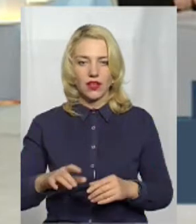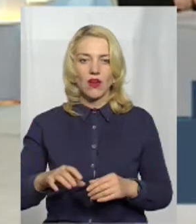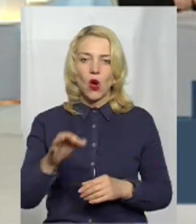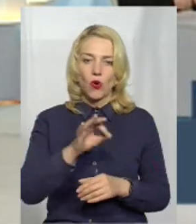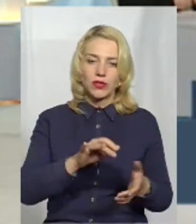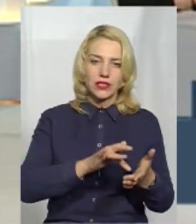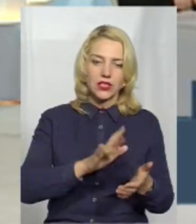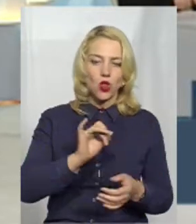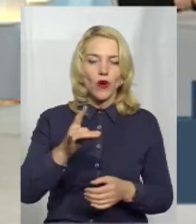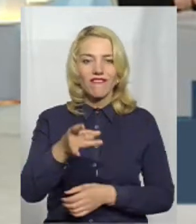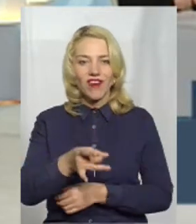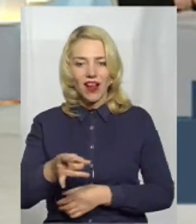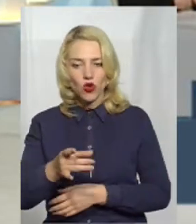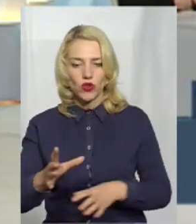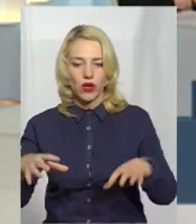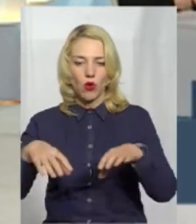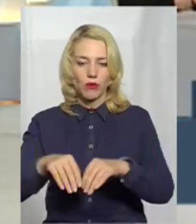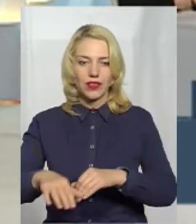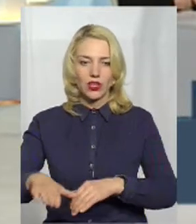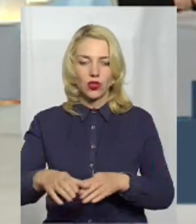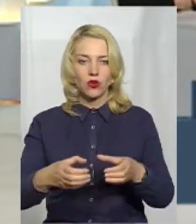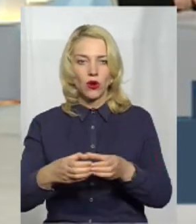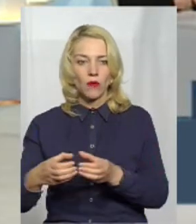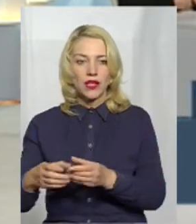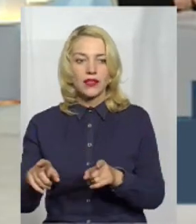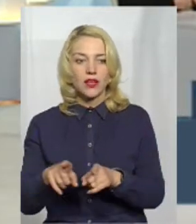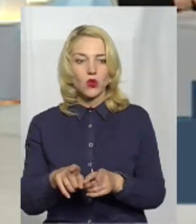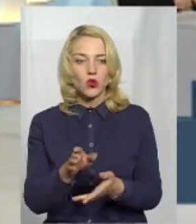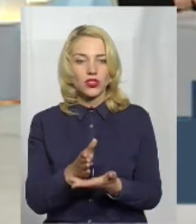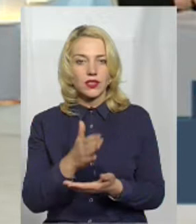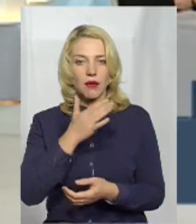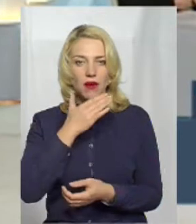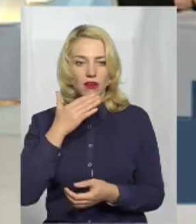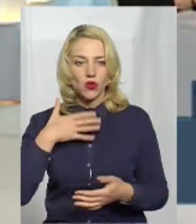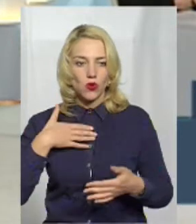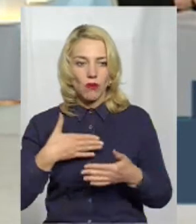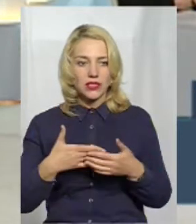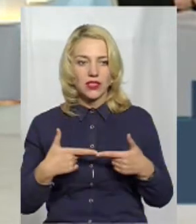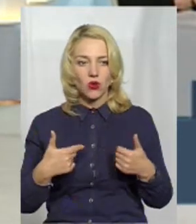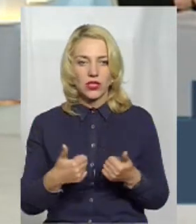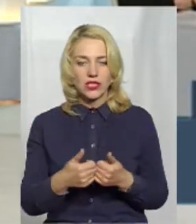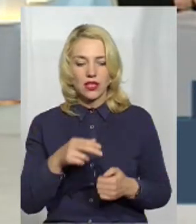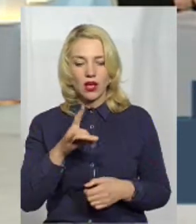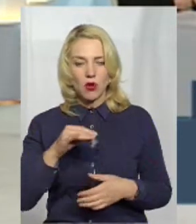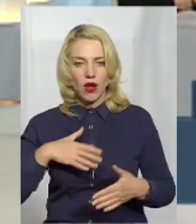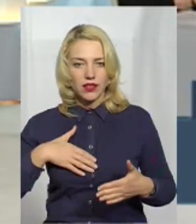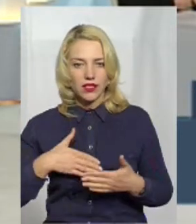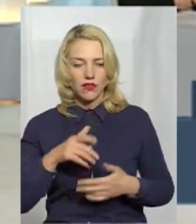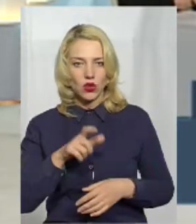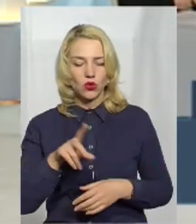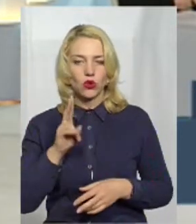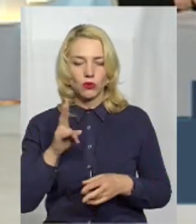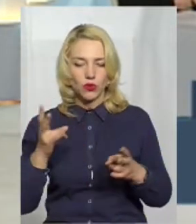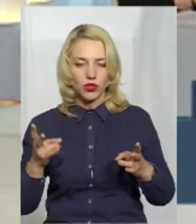районах, теж в об'єднаних територіальних громадах теж є дуже багато і громадських організацій, проактивних людей, до яких